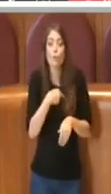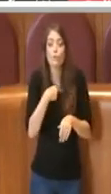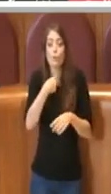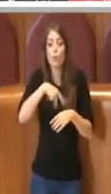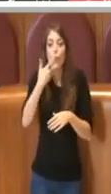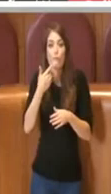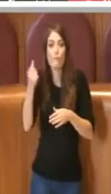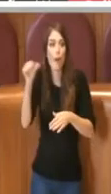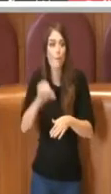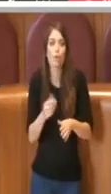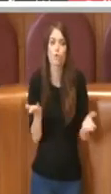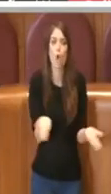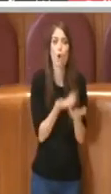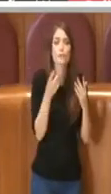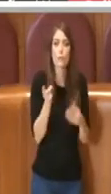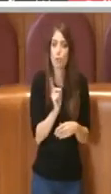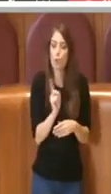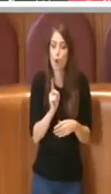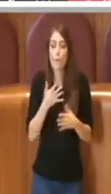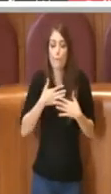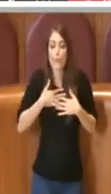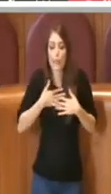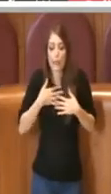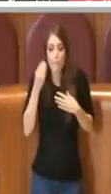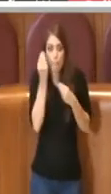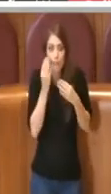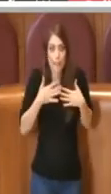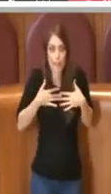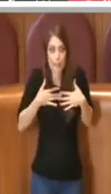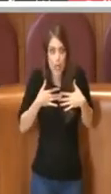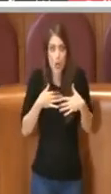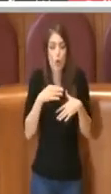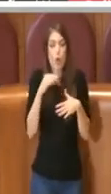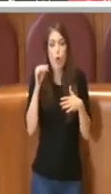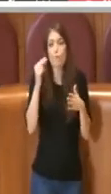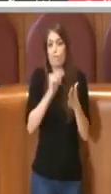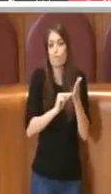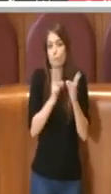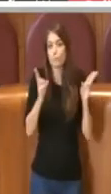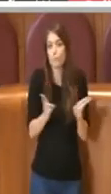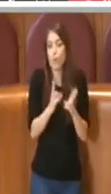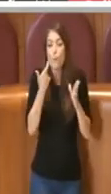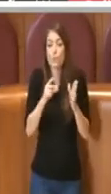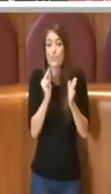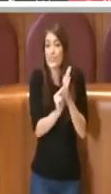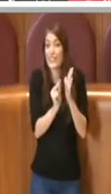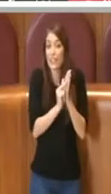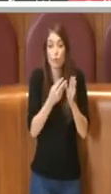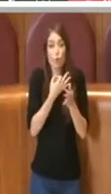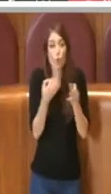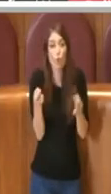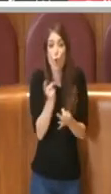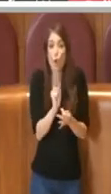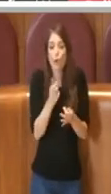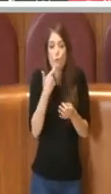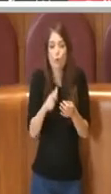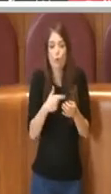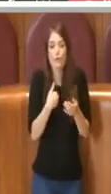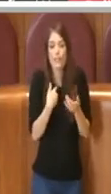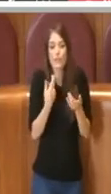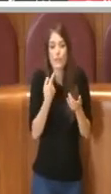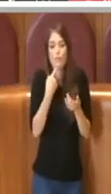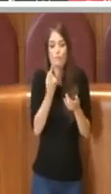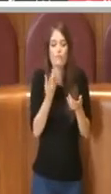a mio modo di vedere non era votabile e perché è scritto in modo non corretto perché dà per scontato cose che non sono